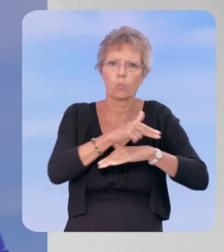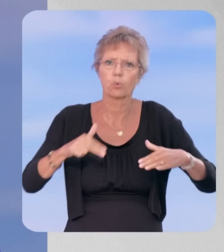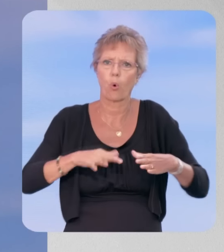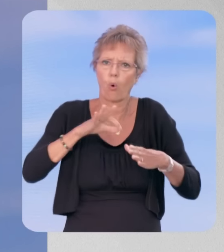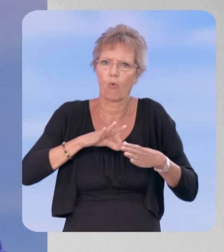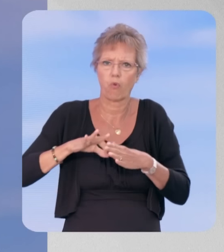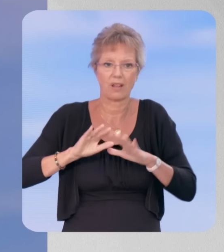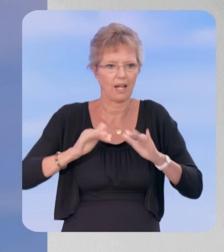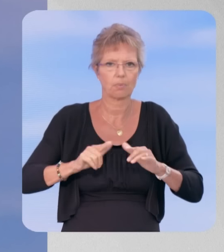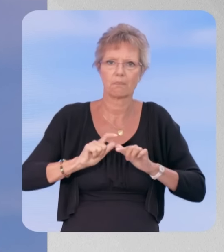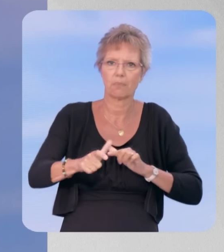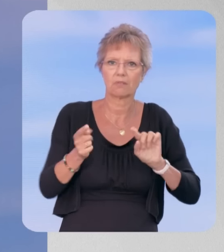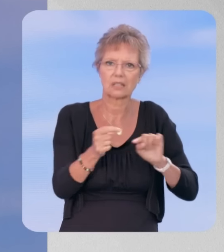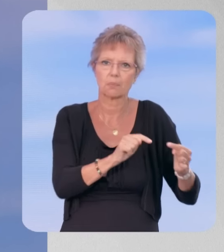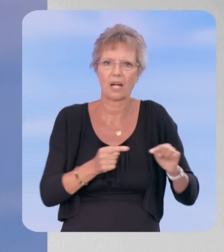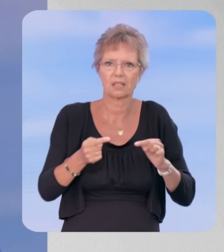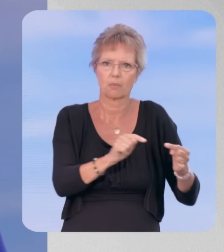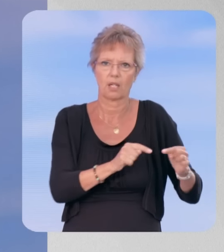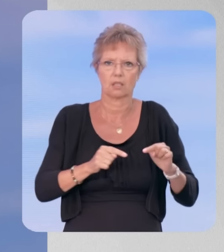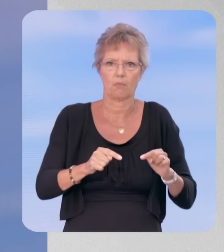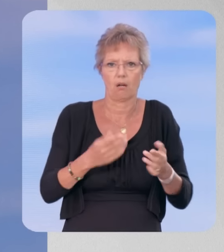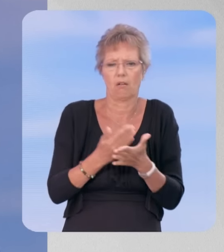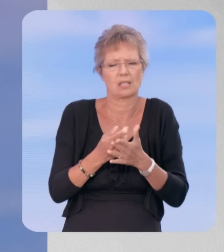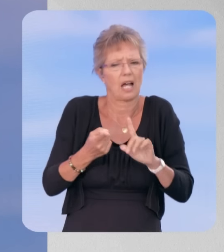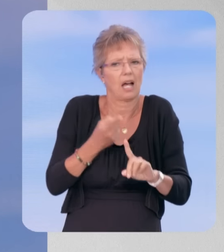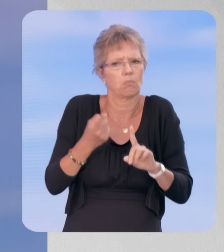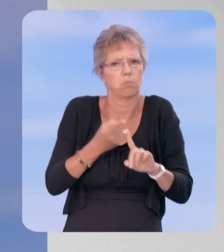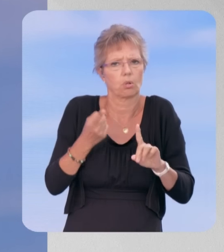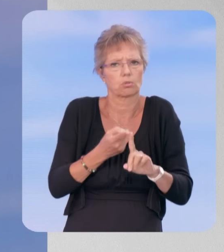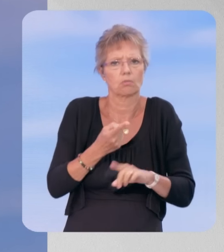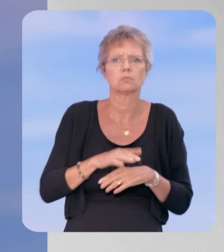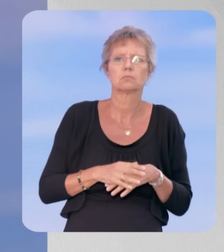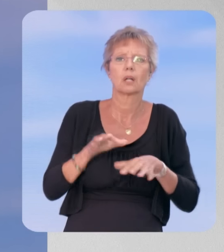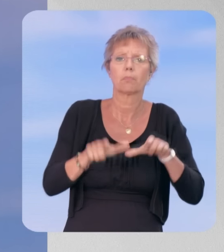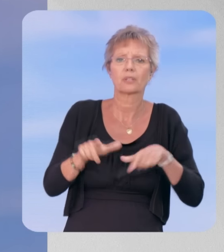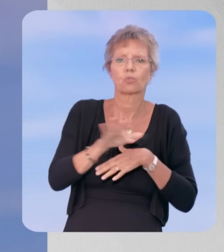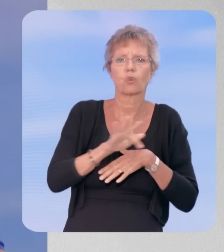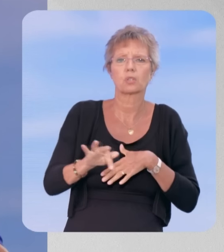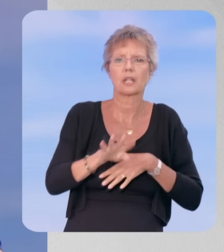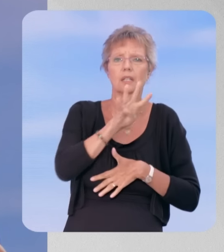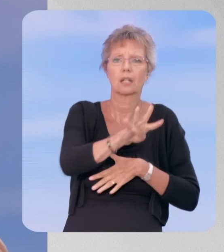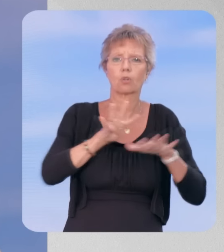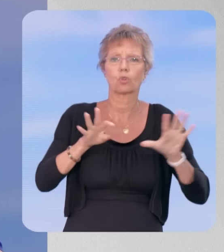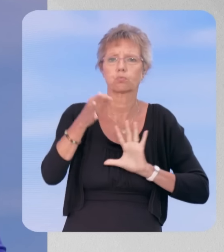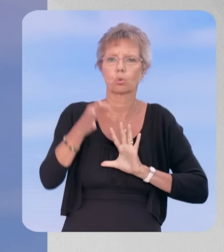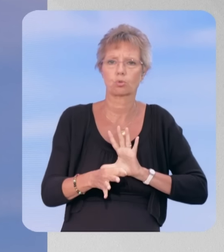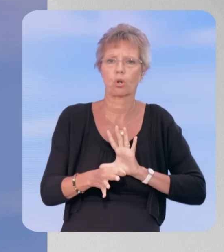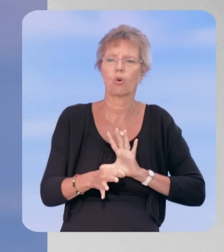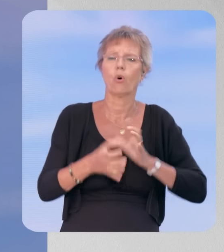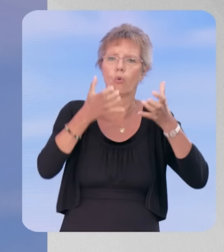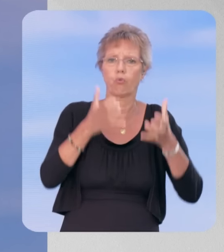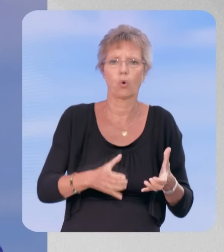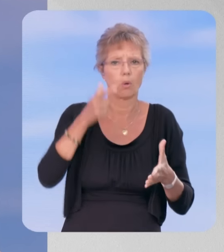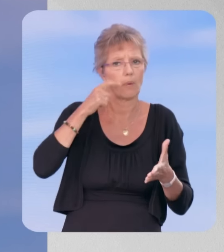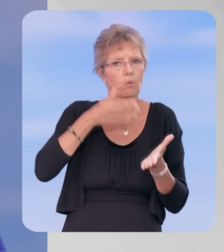'avoir un débat dans l'hémicycle, et je crois que c'est sain d'avoir ce débat-là. 49% des Français interrogés disent qu'ils sont favorables à des